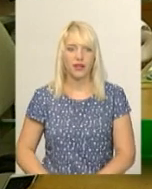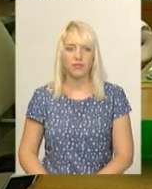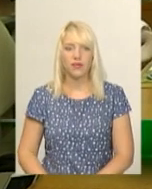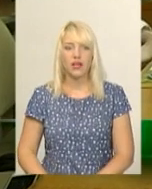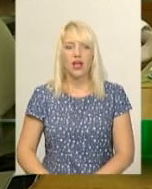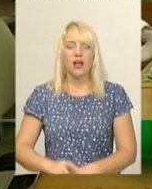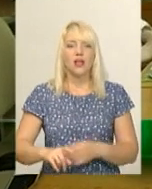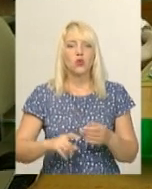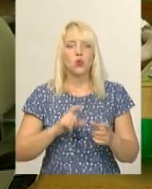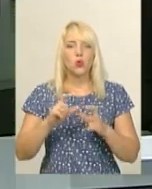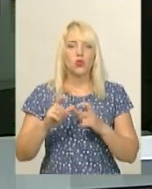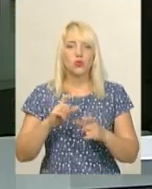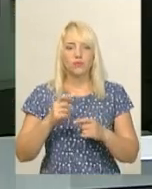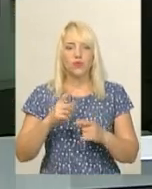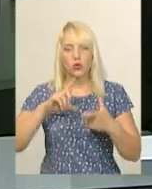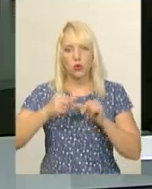настільних ігор.